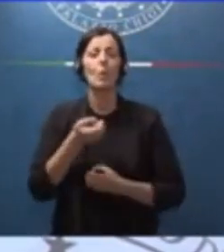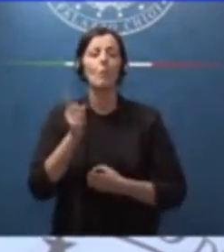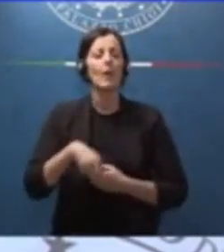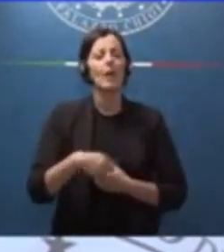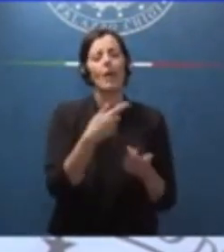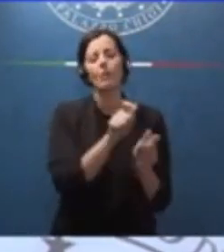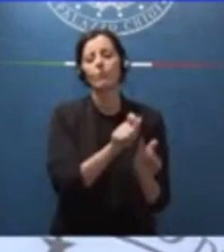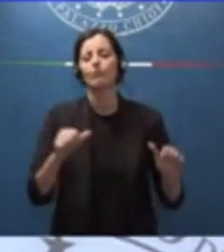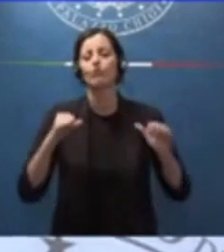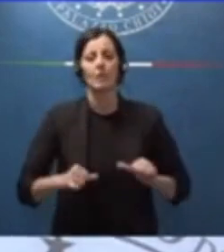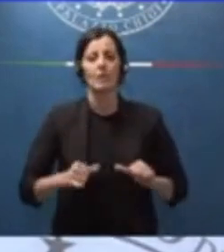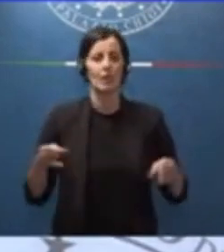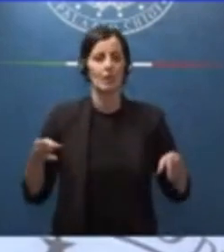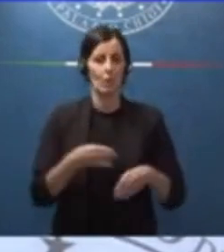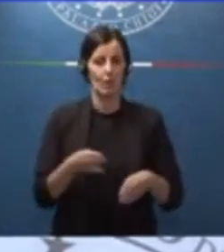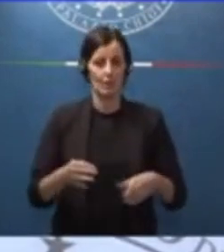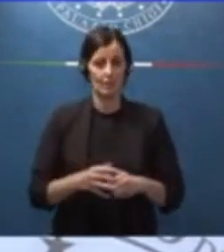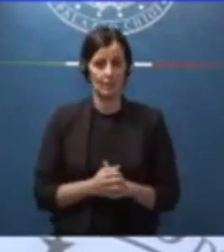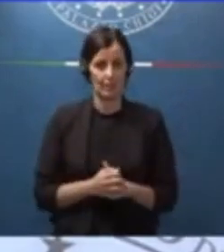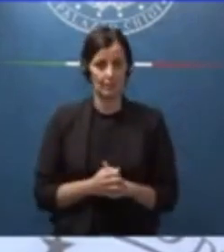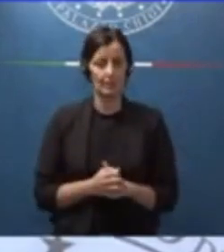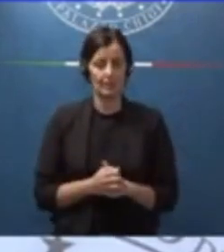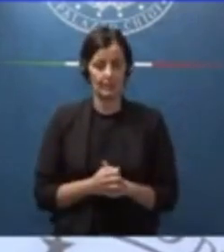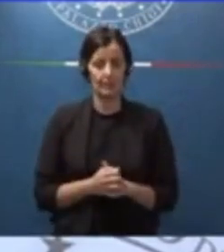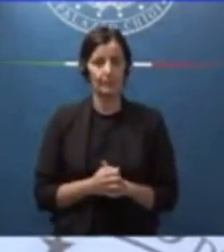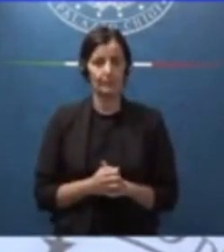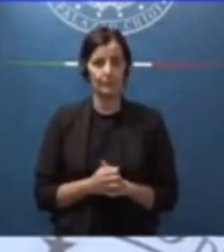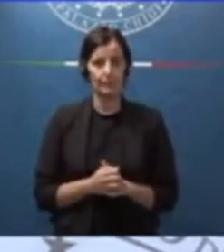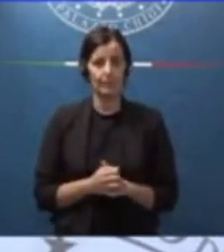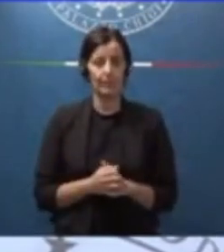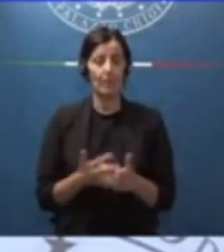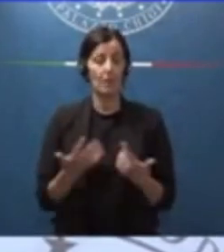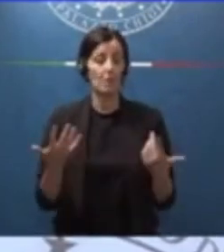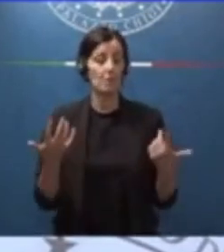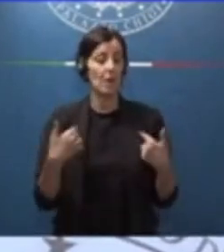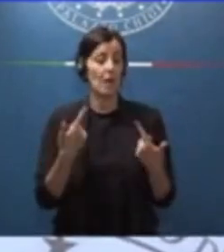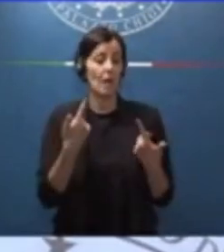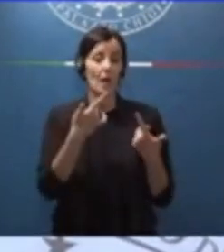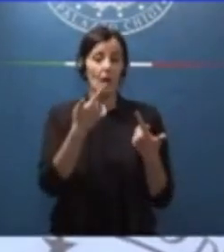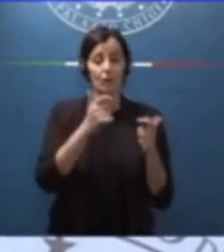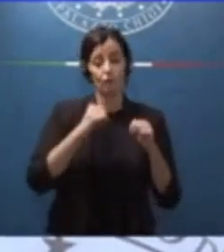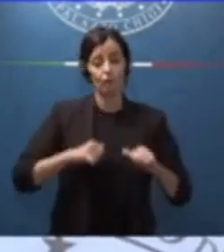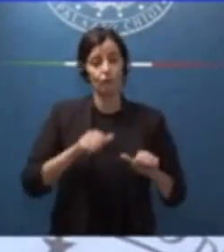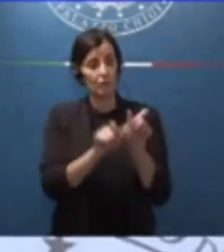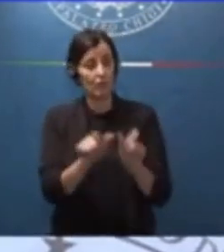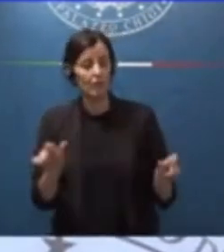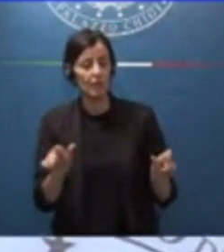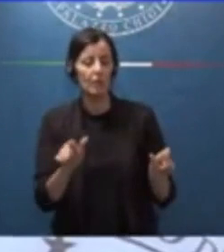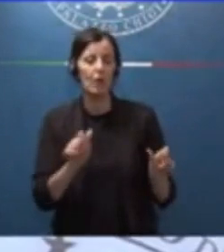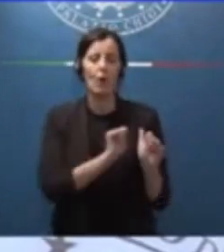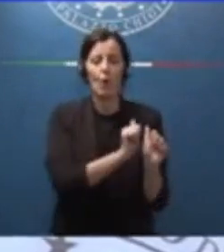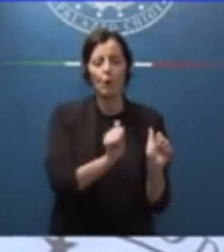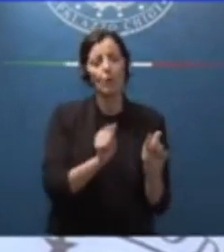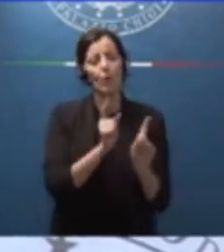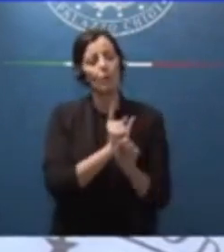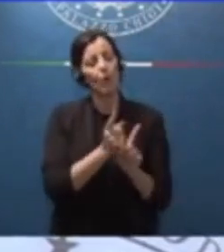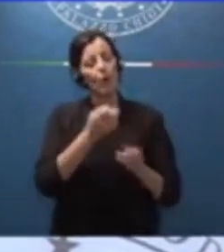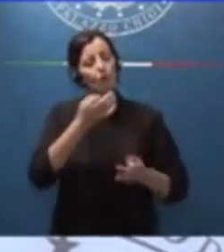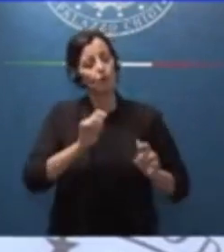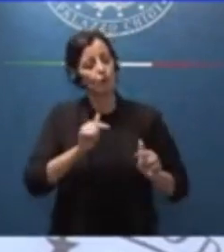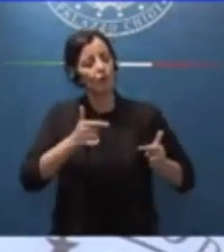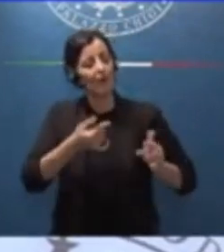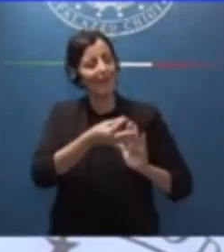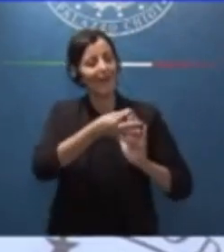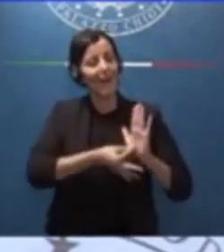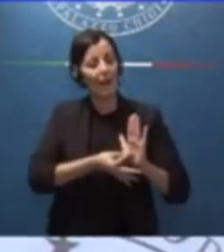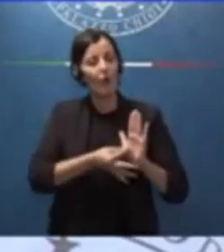che potesse essere giudicato con le regole e con